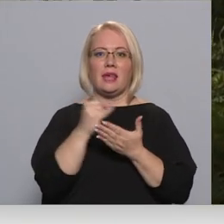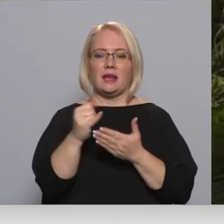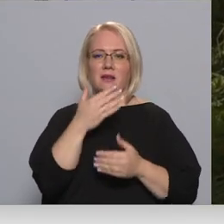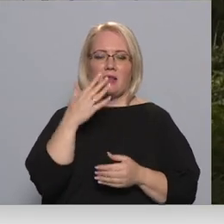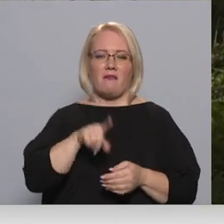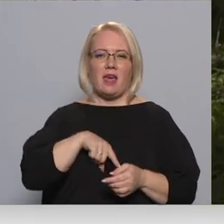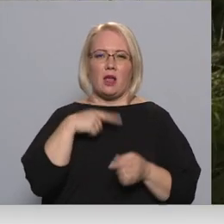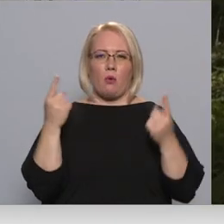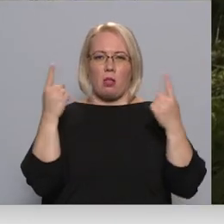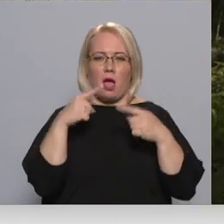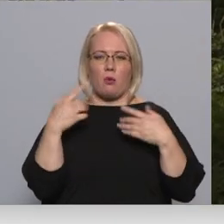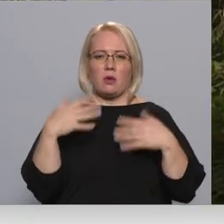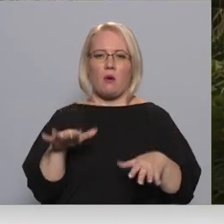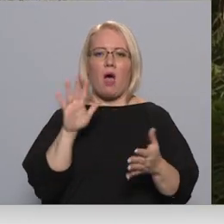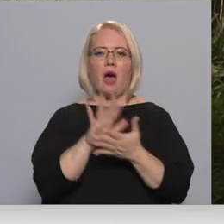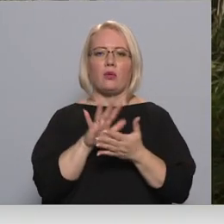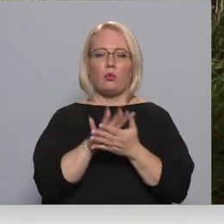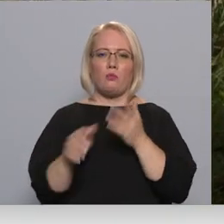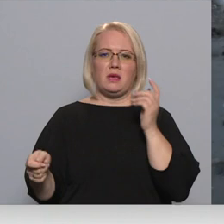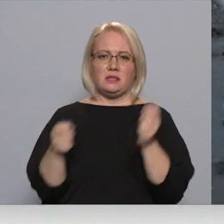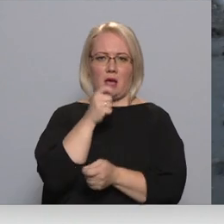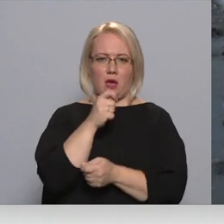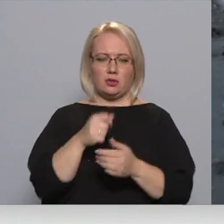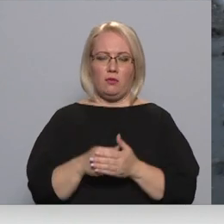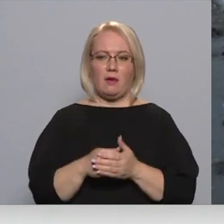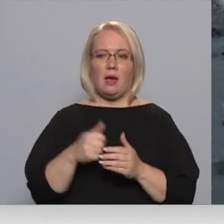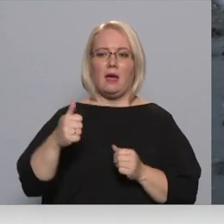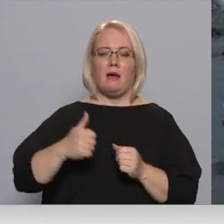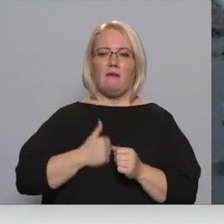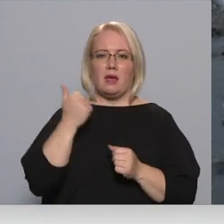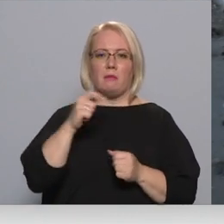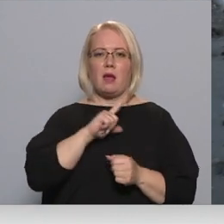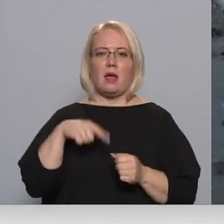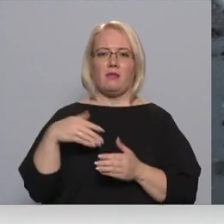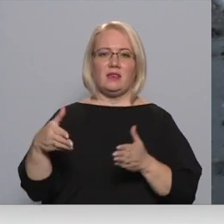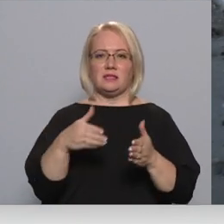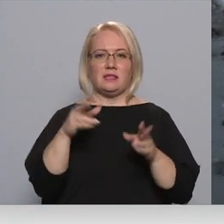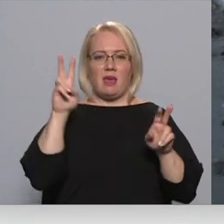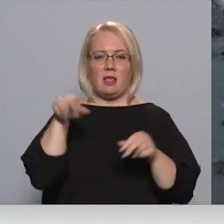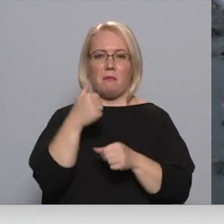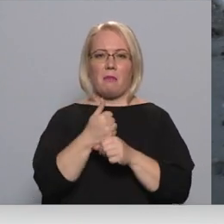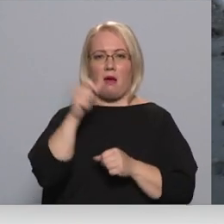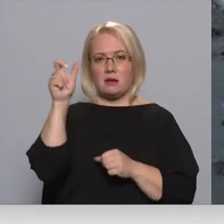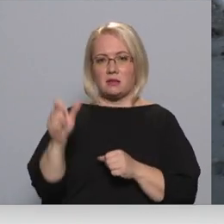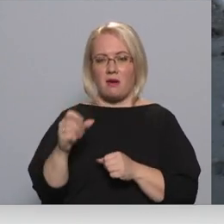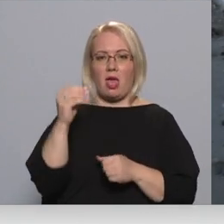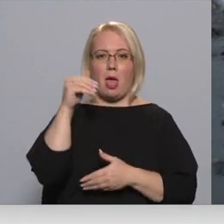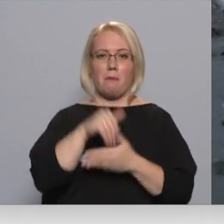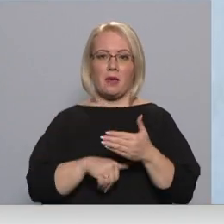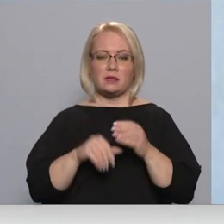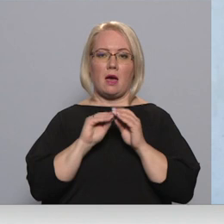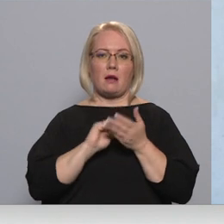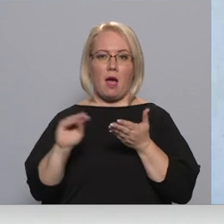laiku un ir izveidojusies tādu kā atkritumu izgāstuvi. Uzņēmumu Latvijas valsts ceļu pārstāvi Ieva Niedra Ēpasta vēstulē